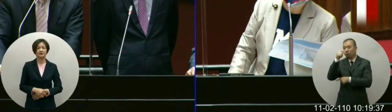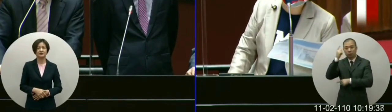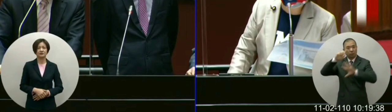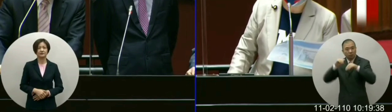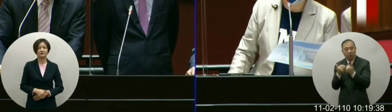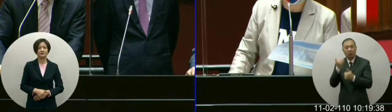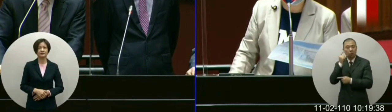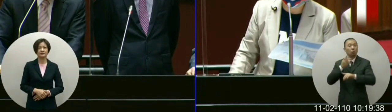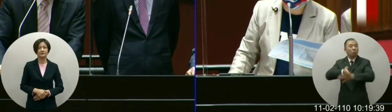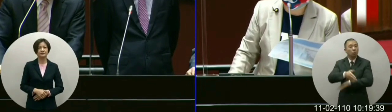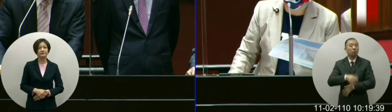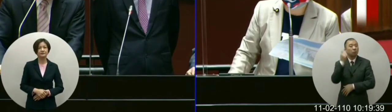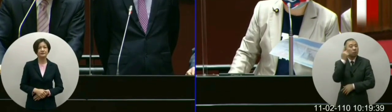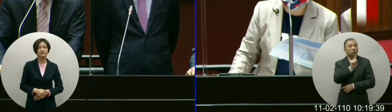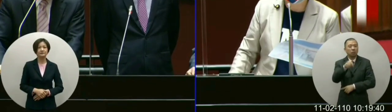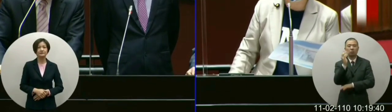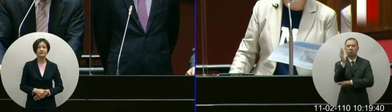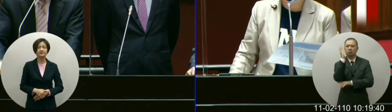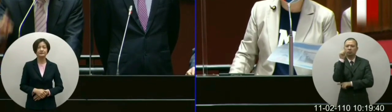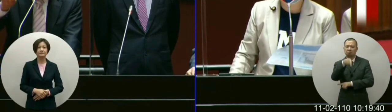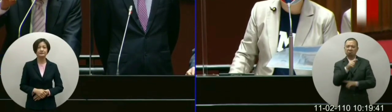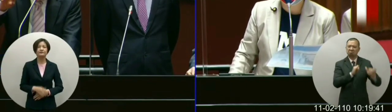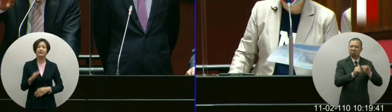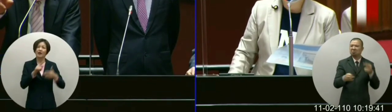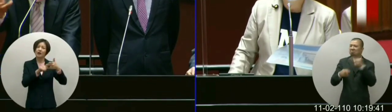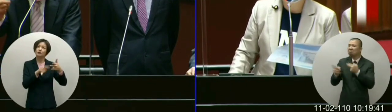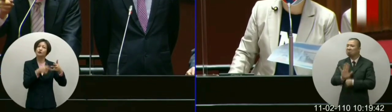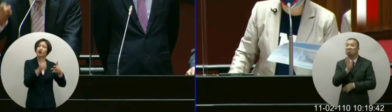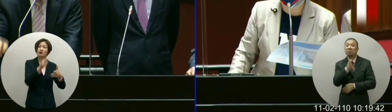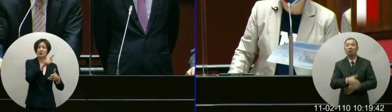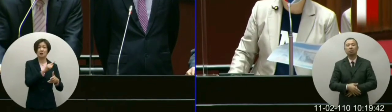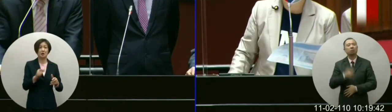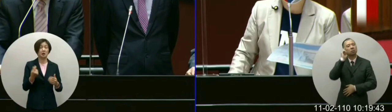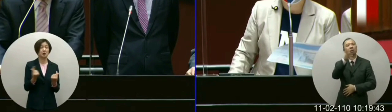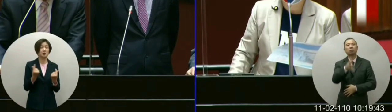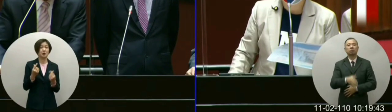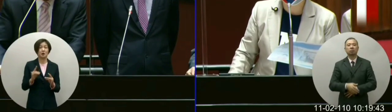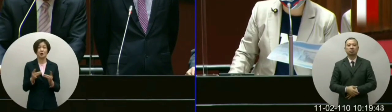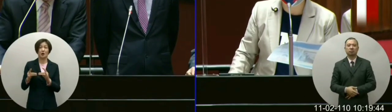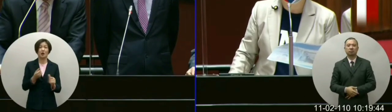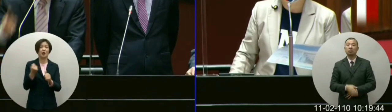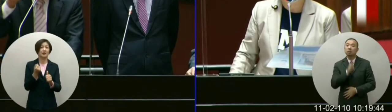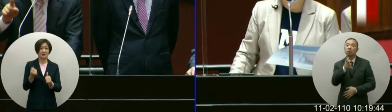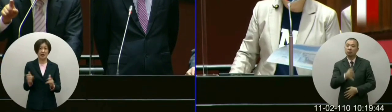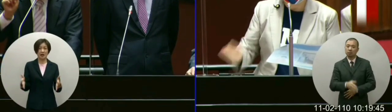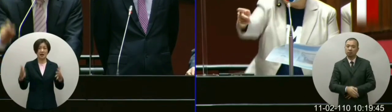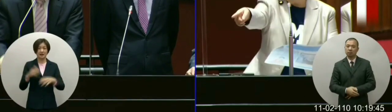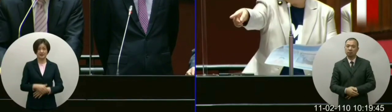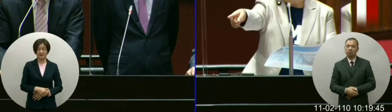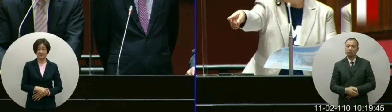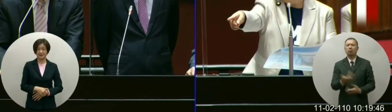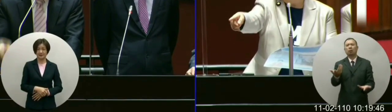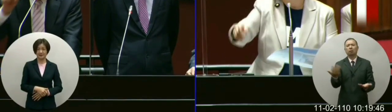如果过关是不是表示人民对政府是不信任的朱立伦要把它操作请教是不是结